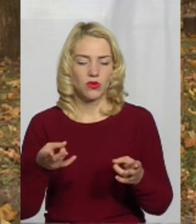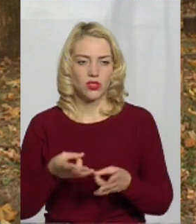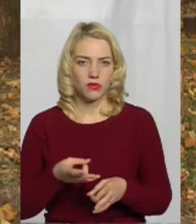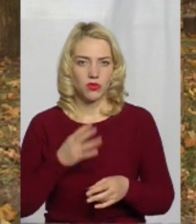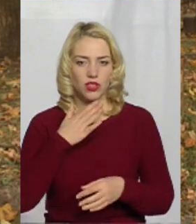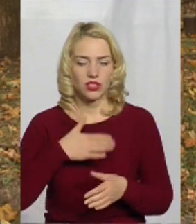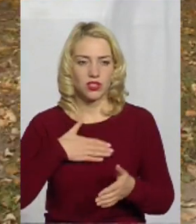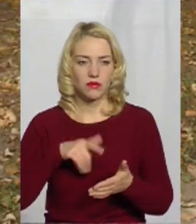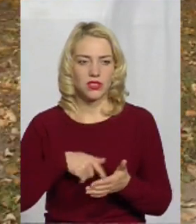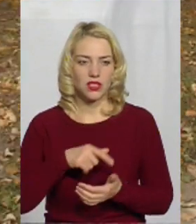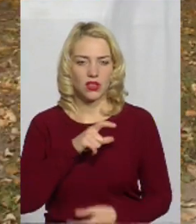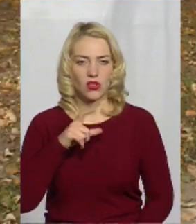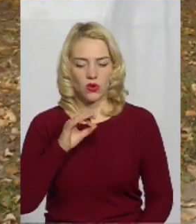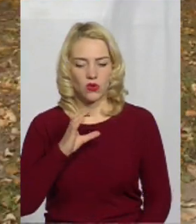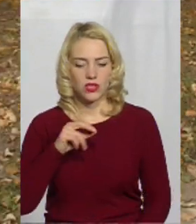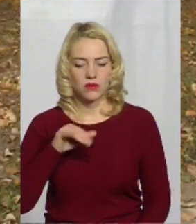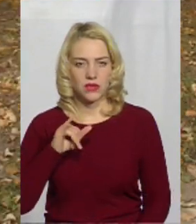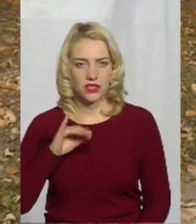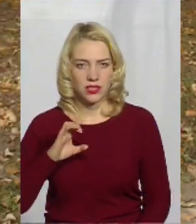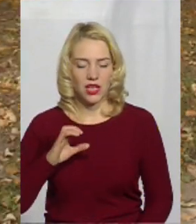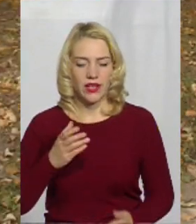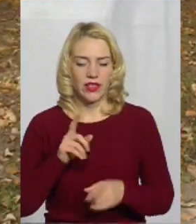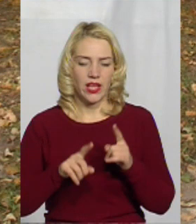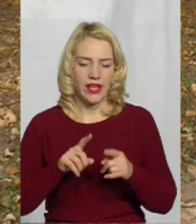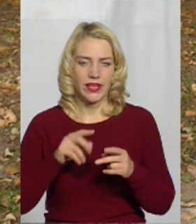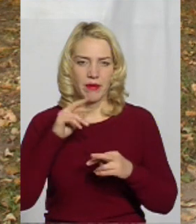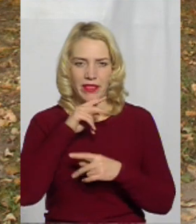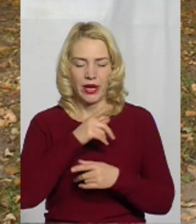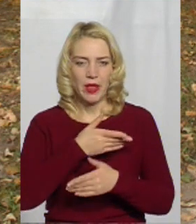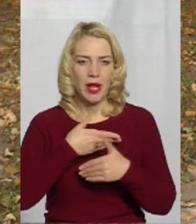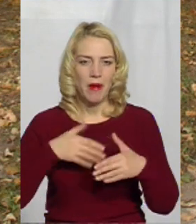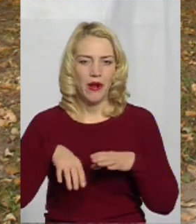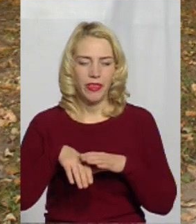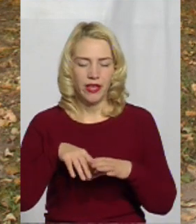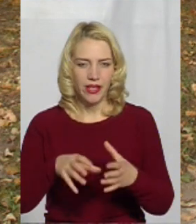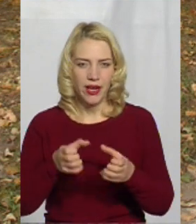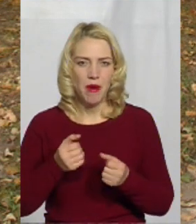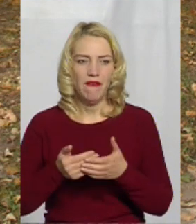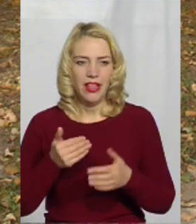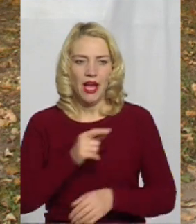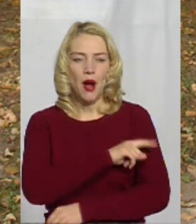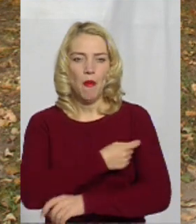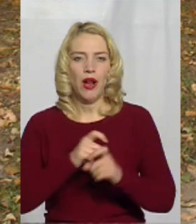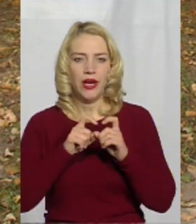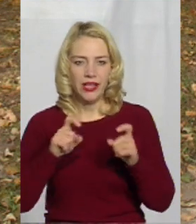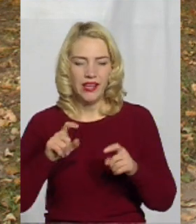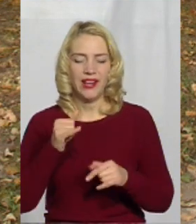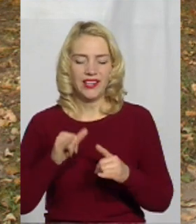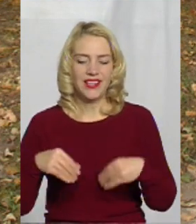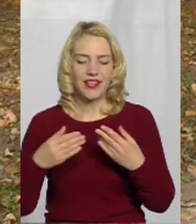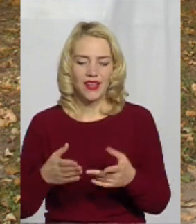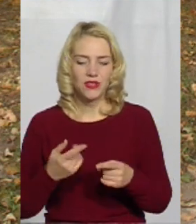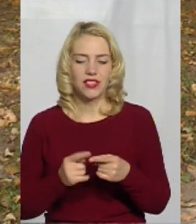наше місто хоспісу. Деякі медикаменти ми отримуємо від нашої поліклініки. І надаються ці послуги,